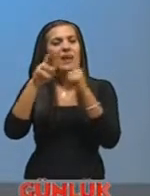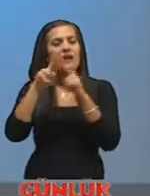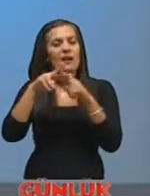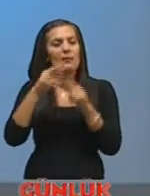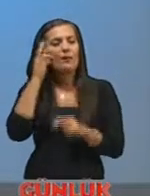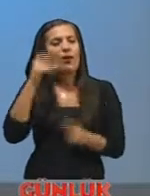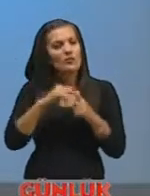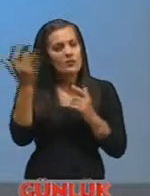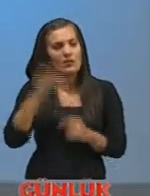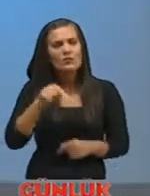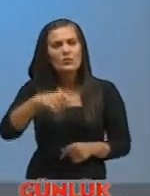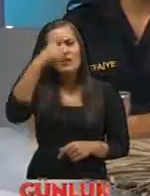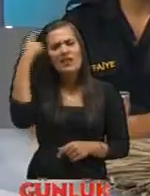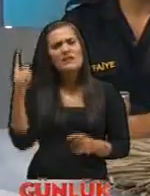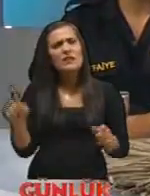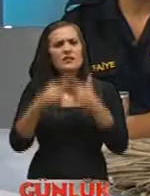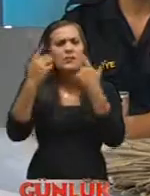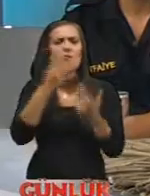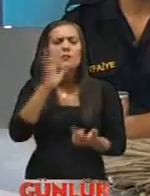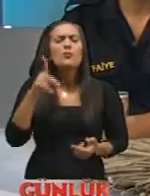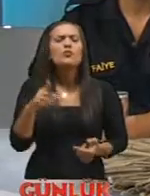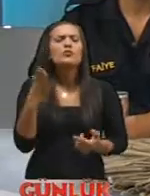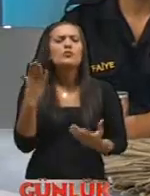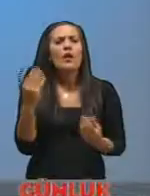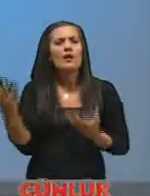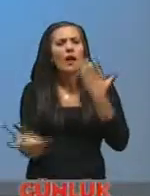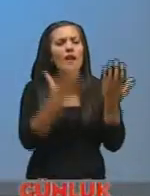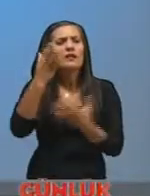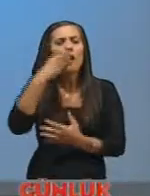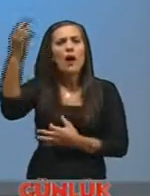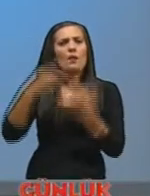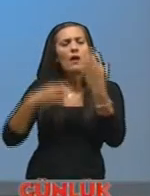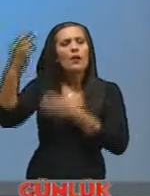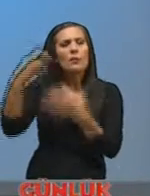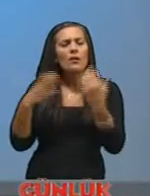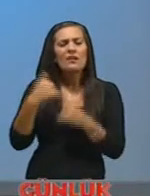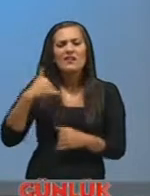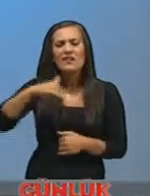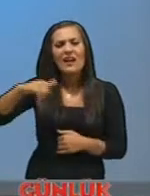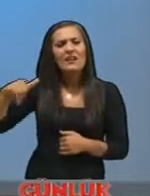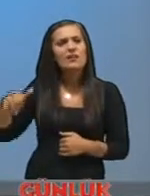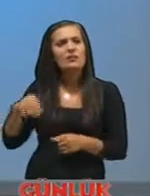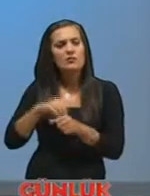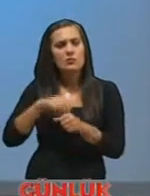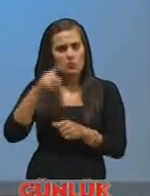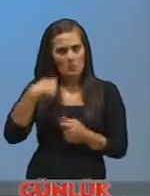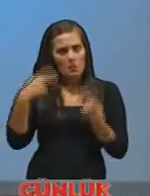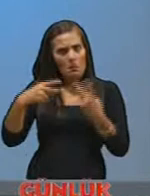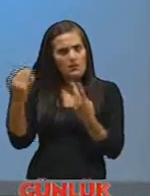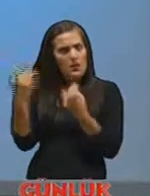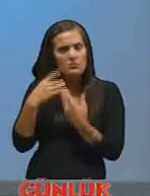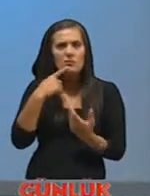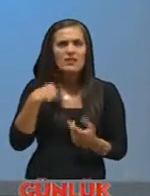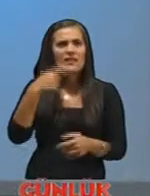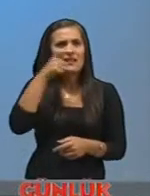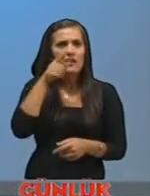Hoş bulduk teşekkür ederim Bu yaz tesadüf müdür bilmiyorum ama o kadar çok yangın haberi aldım ki yakınlarımdan ya dedim bu bana bir mesaj dikkat